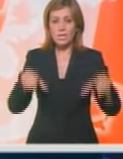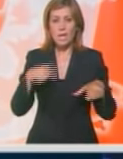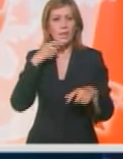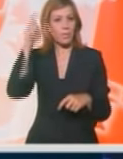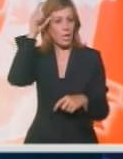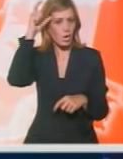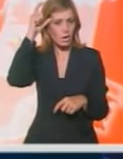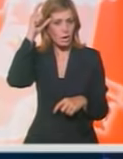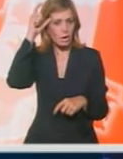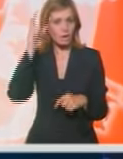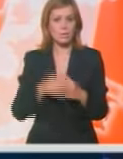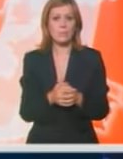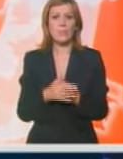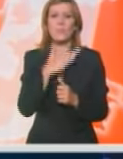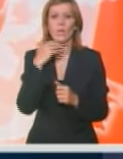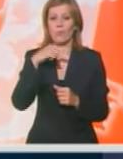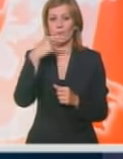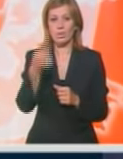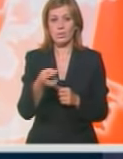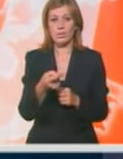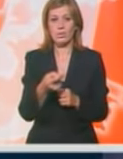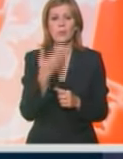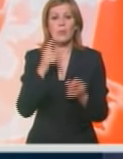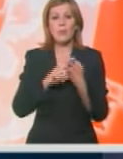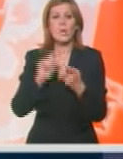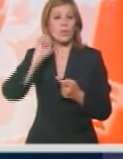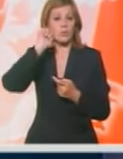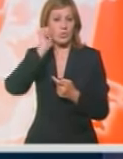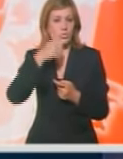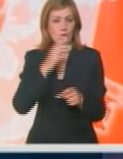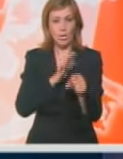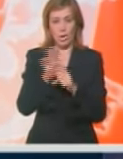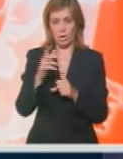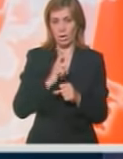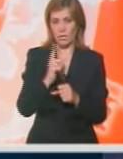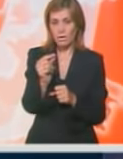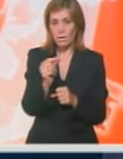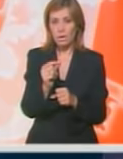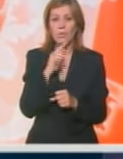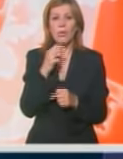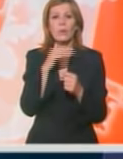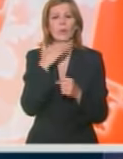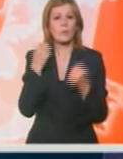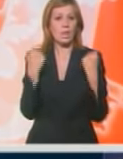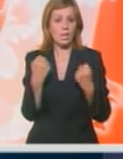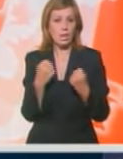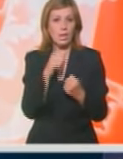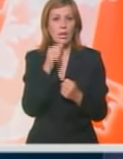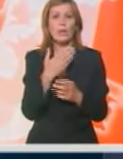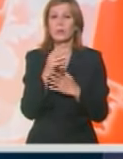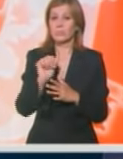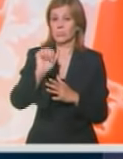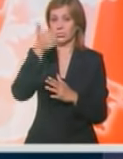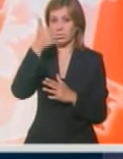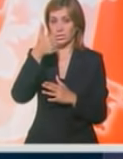Beograd, dovoljno je reći. Bez objeza sutra na sutrašnjih protinja koji je dosta jak i favoritu